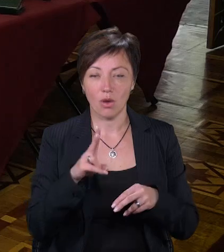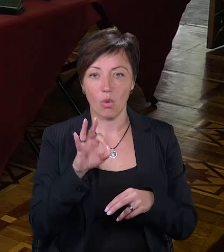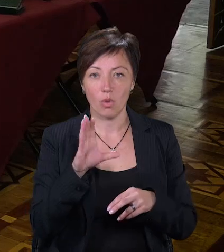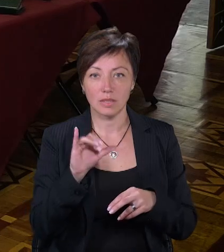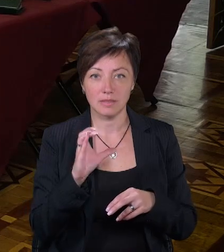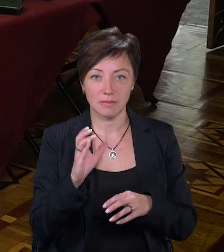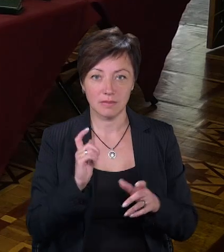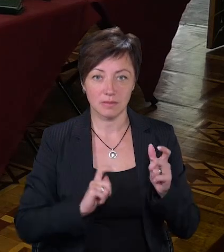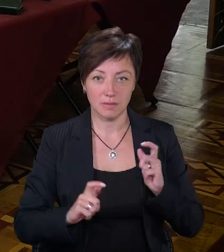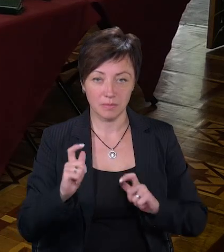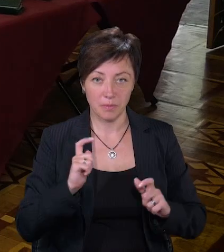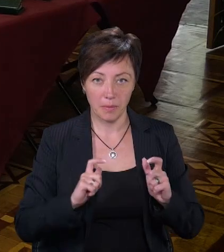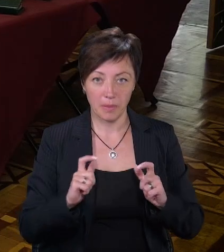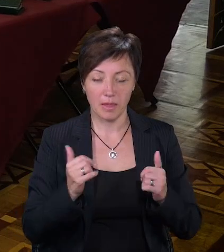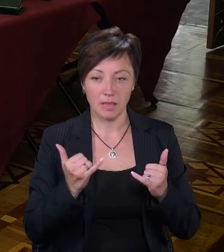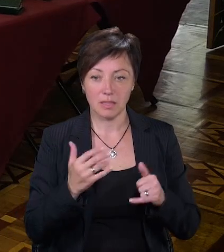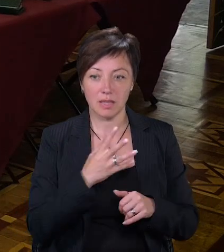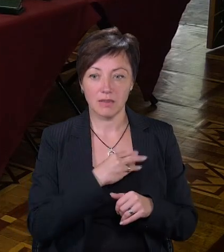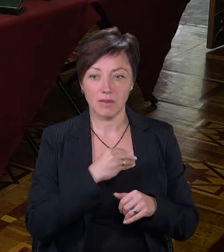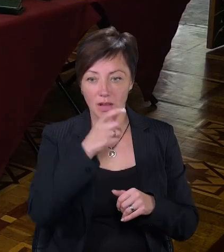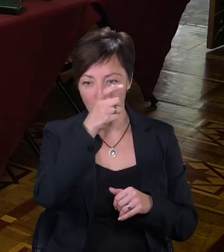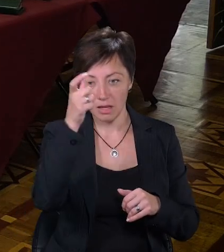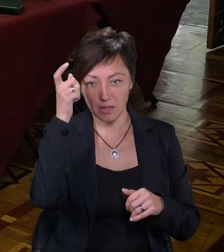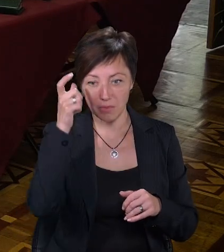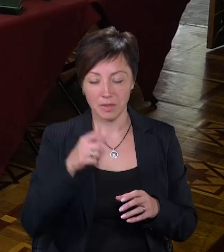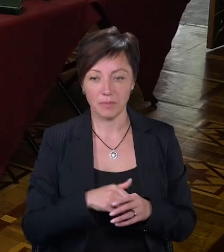інститут, він зараз Львівської академії.